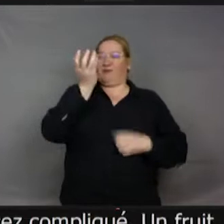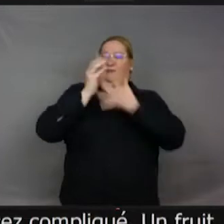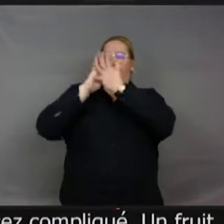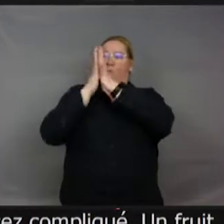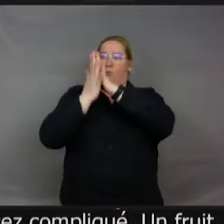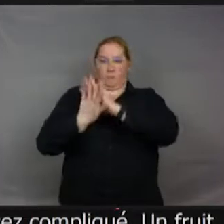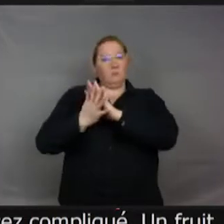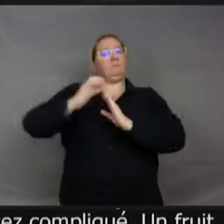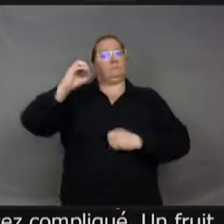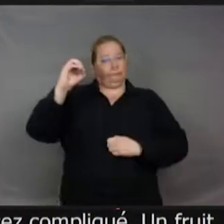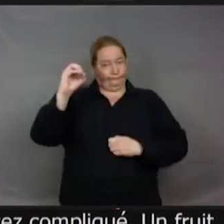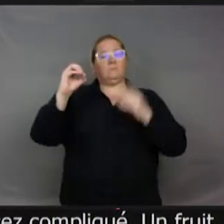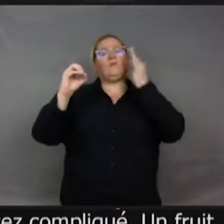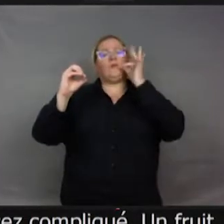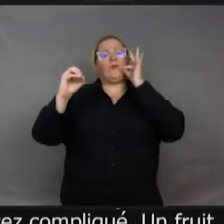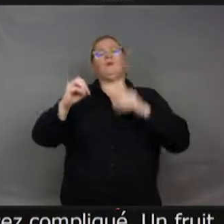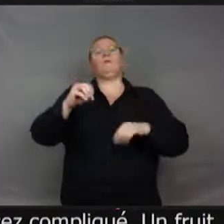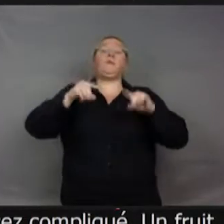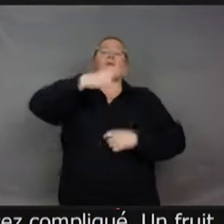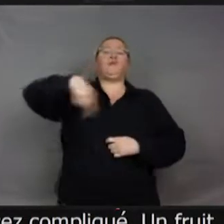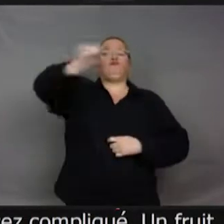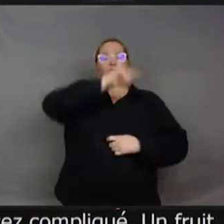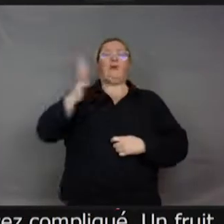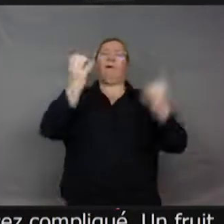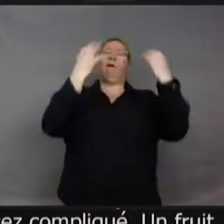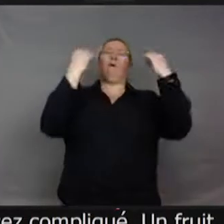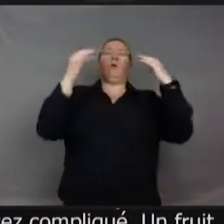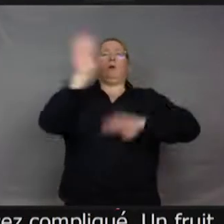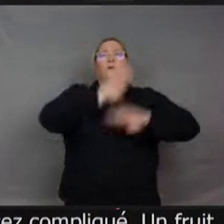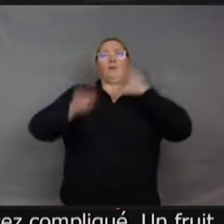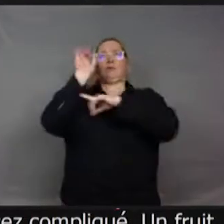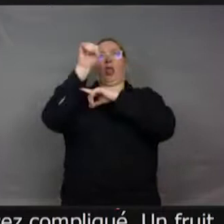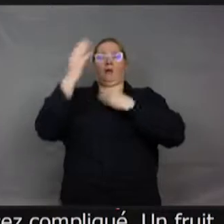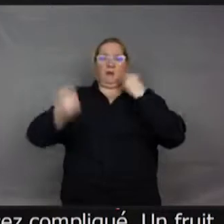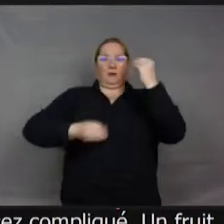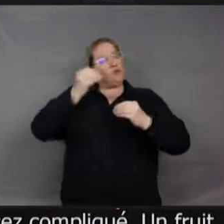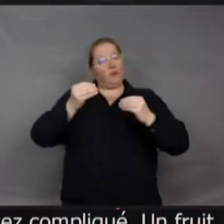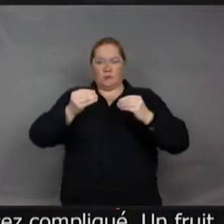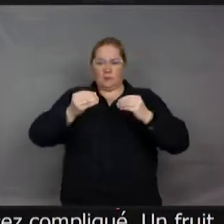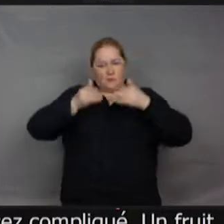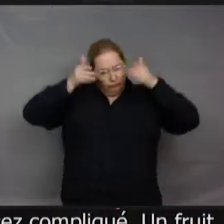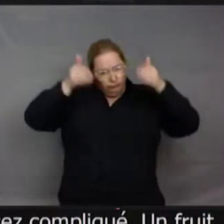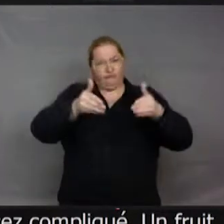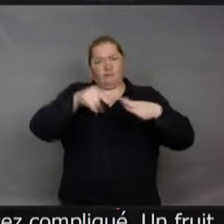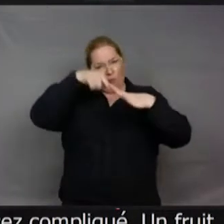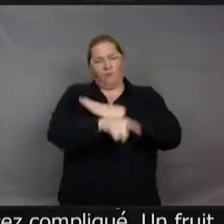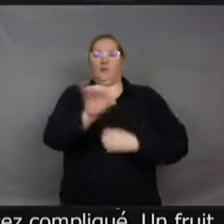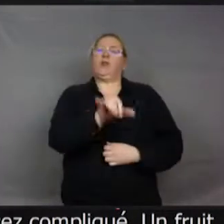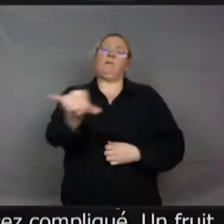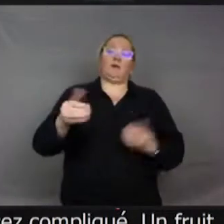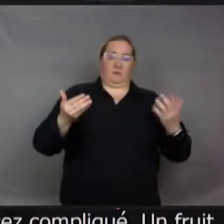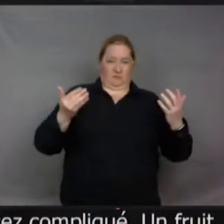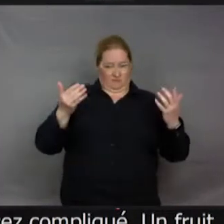attentifs en cours de SVT ou on n'a pas tous fait biologie après le bac. Mais là, et donc,